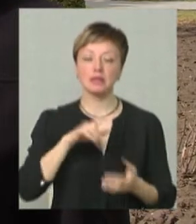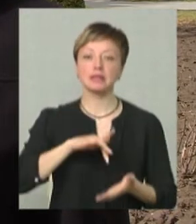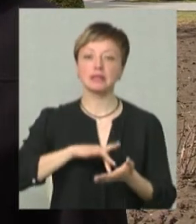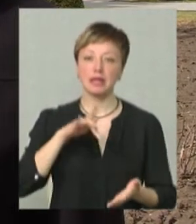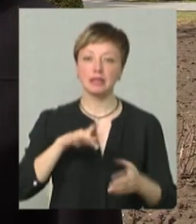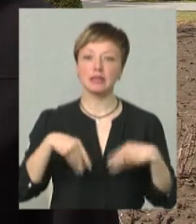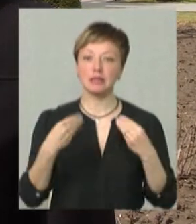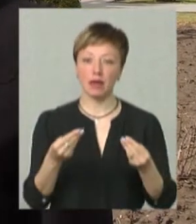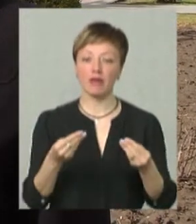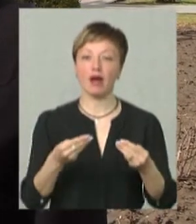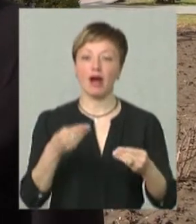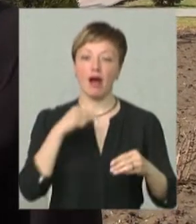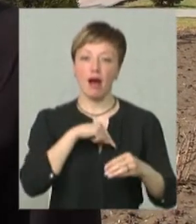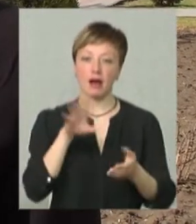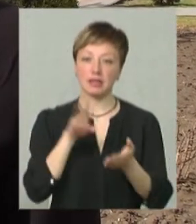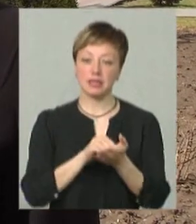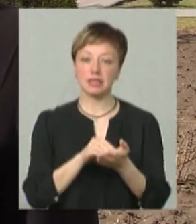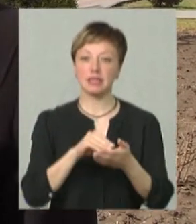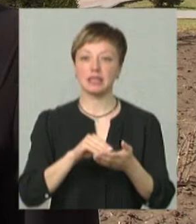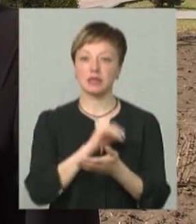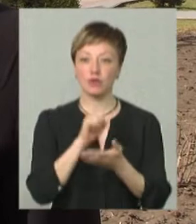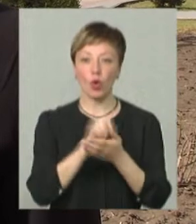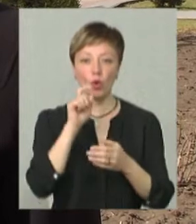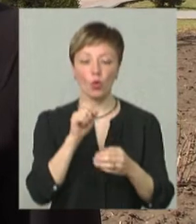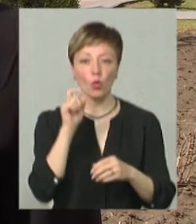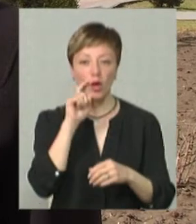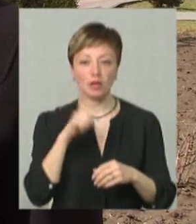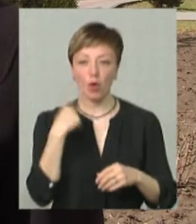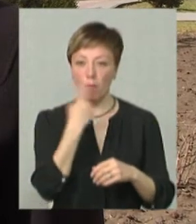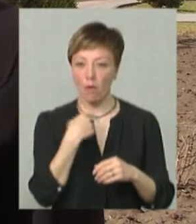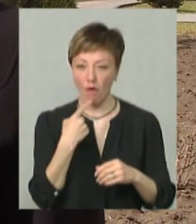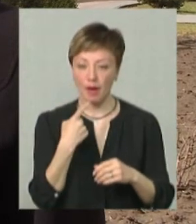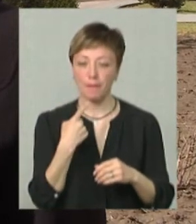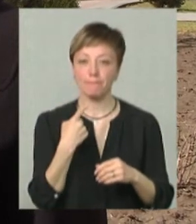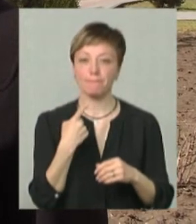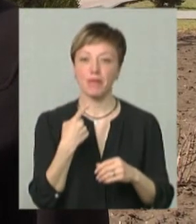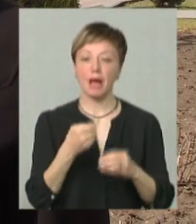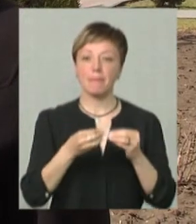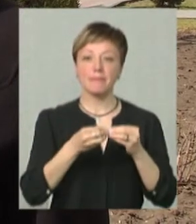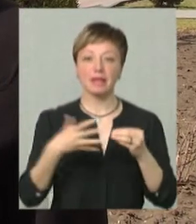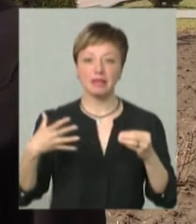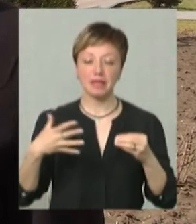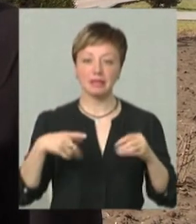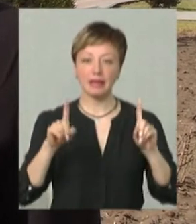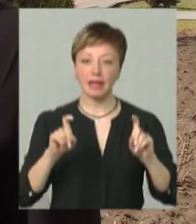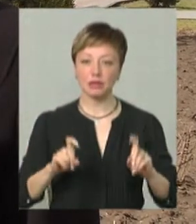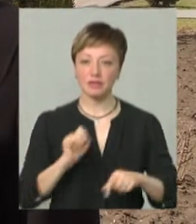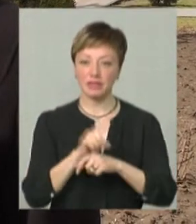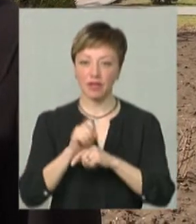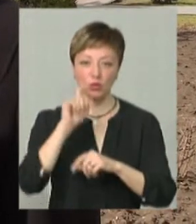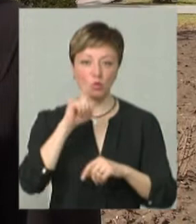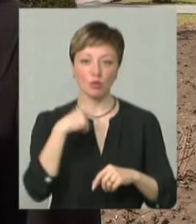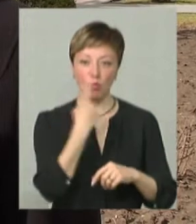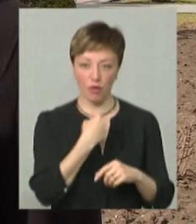центр дав характеристику сертифікаційної роботи з української мови. 15 тестових завдань з